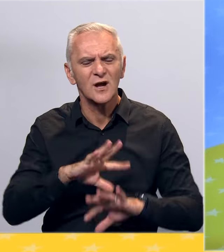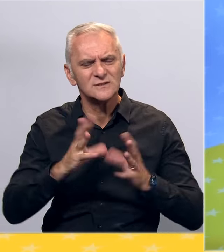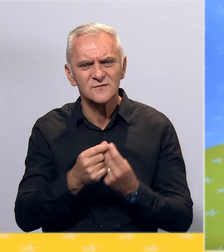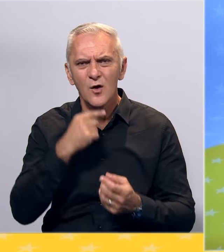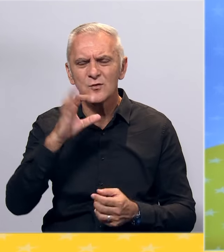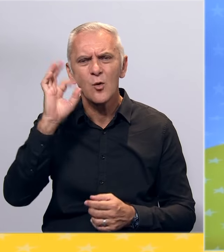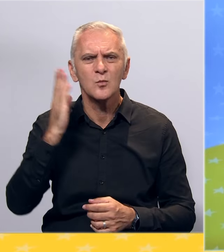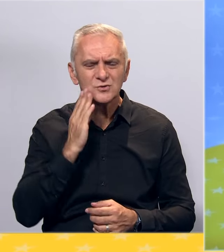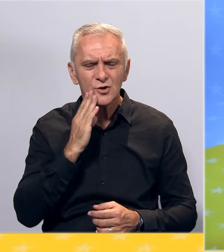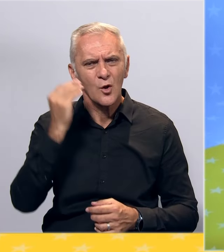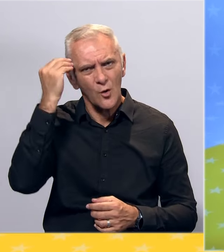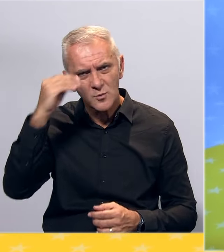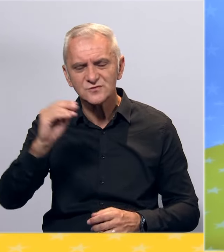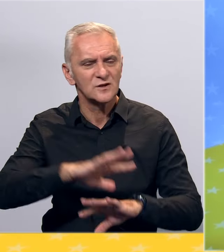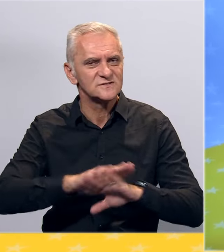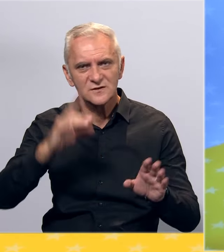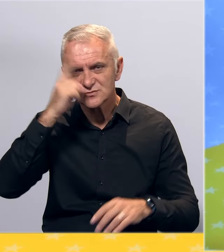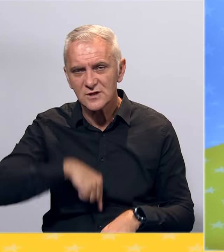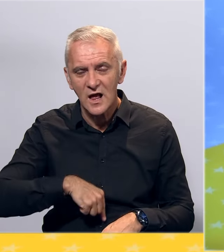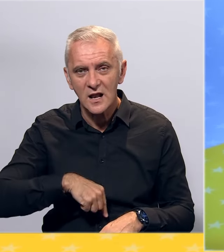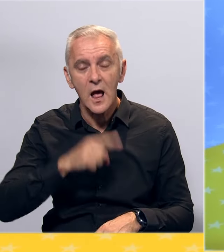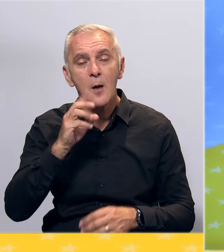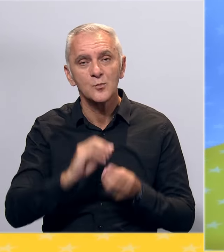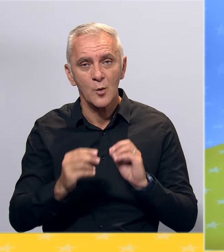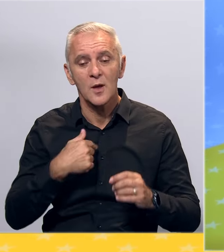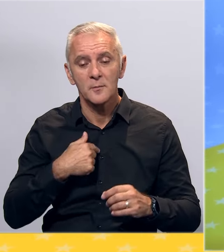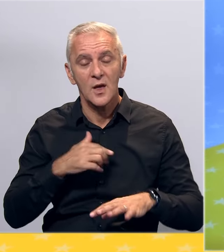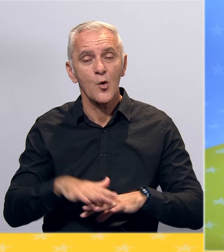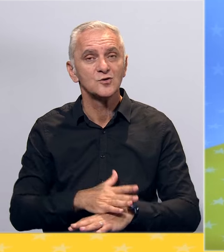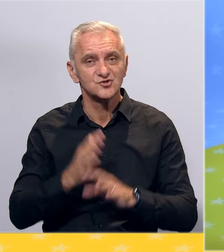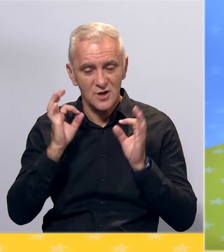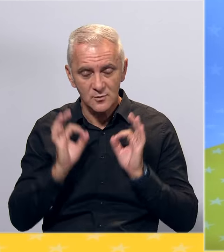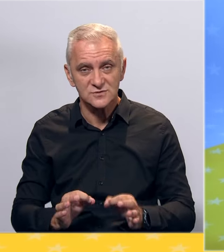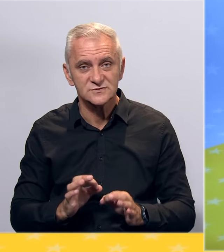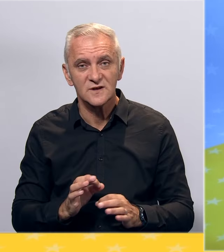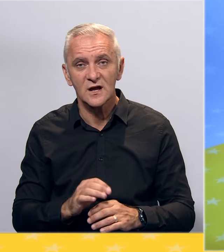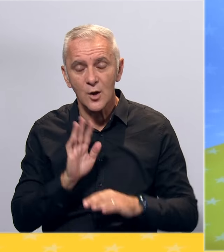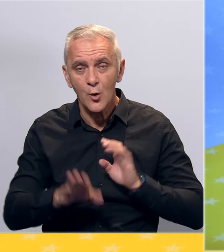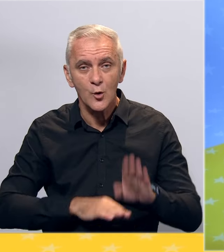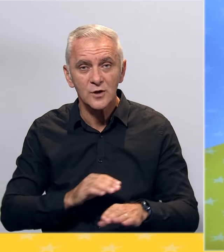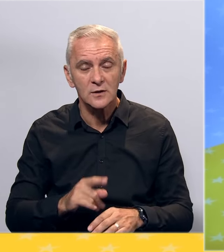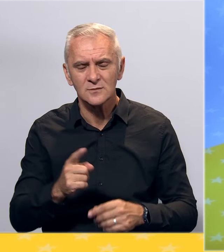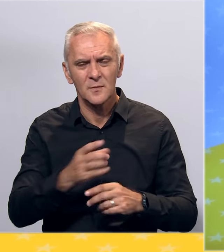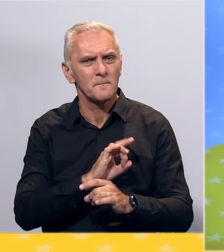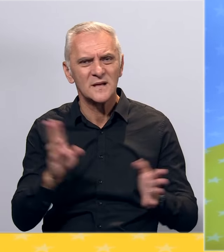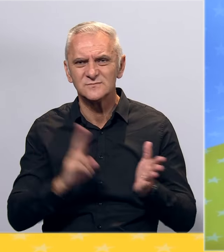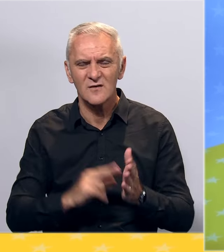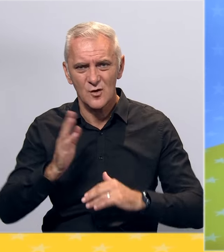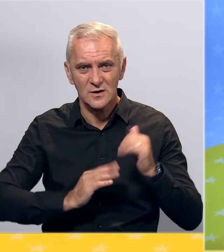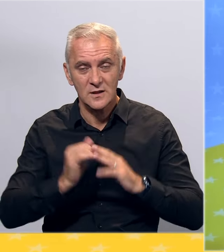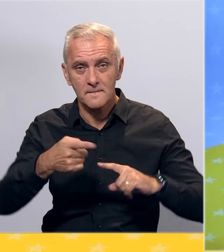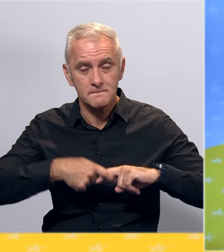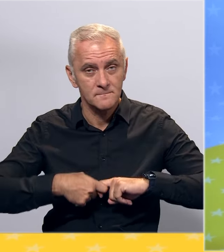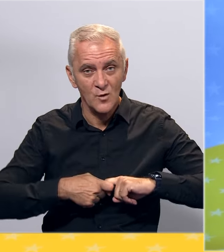poštenju i obećavali brutalno su slagali, a posljedice toga osjećamo na svakom koraku. Ekspanzija bespravne gradnje direktno je